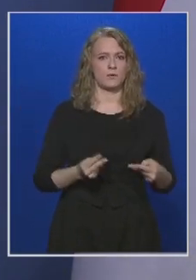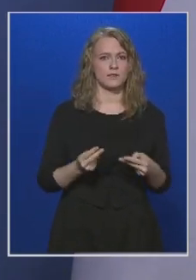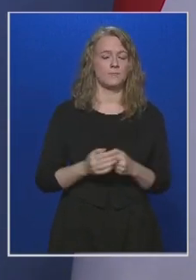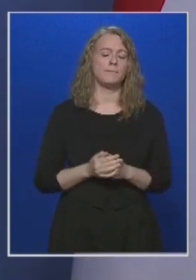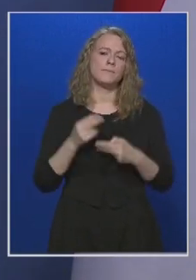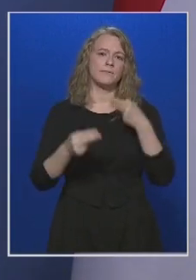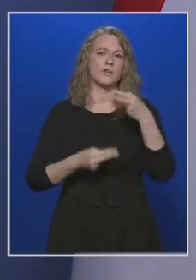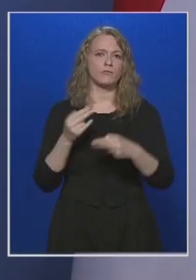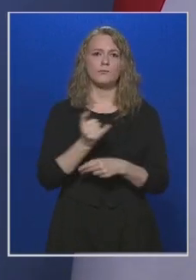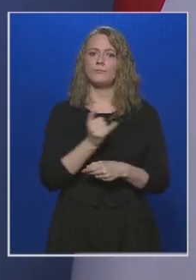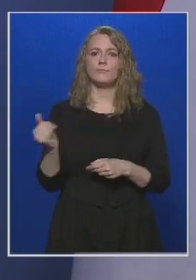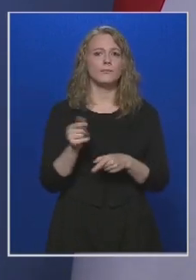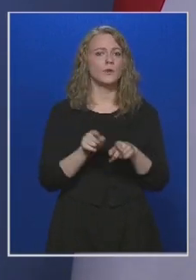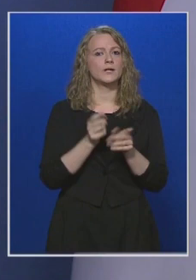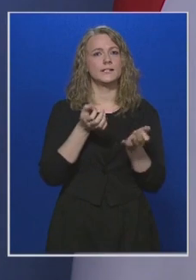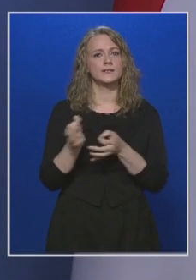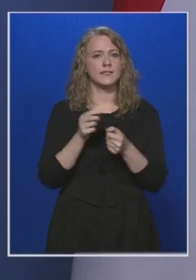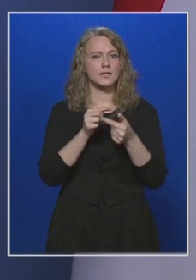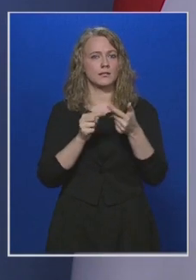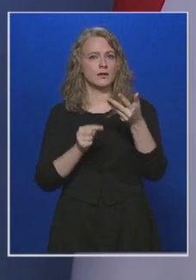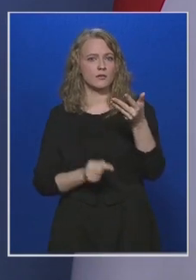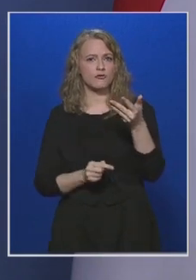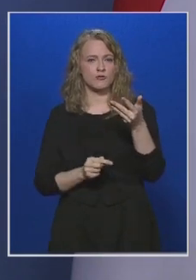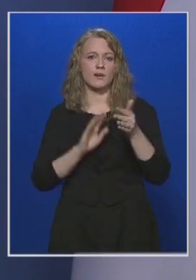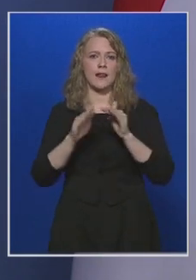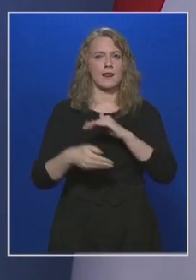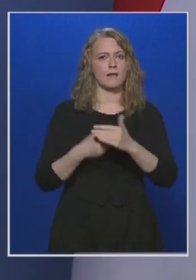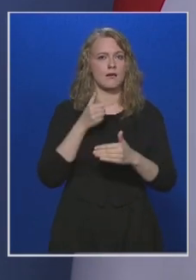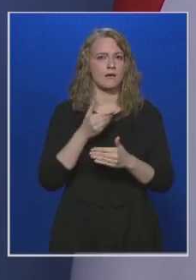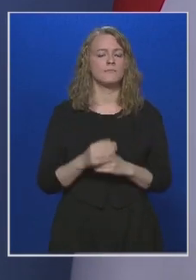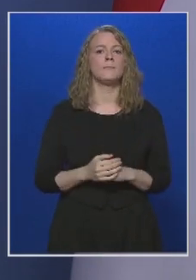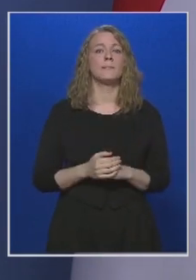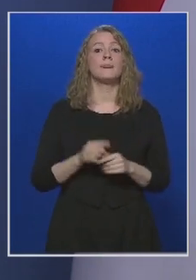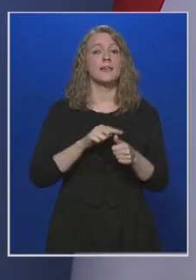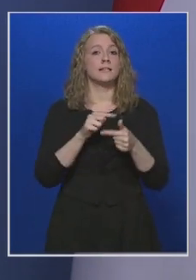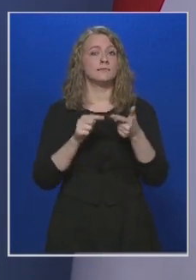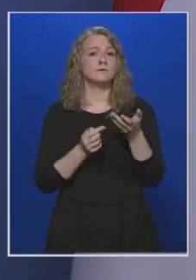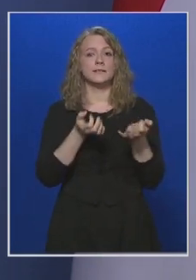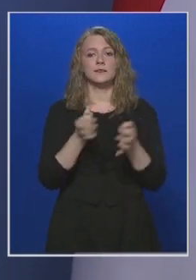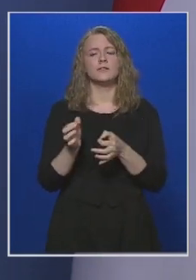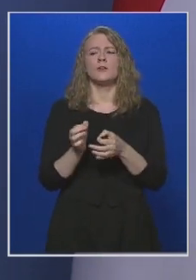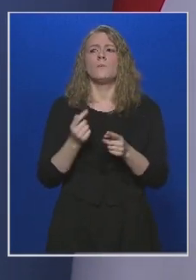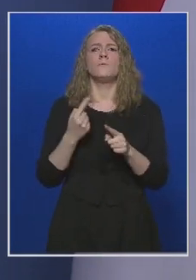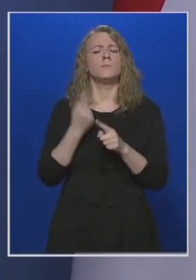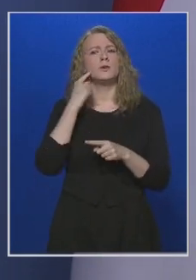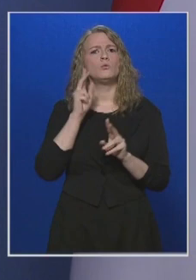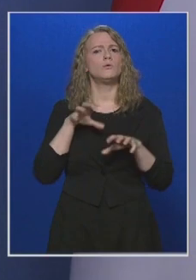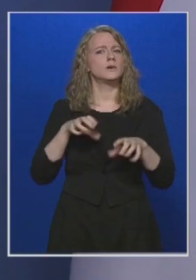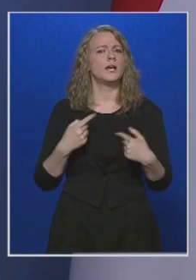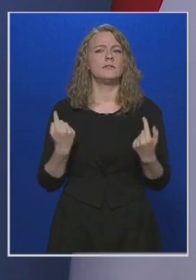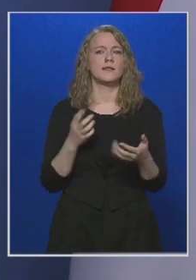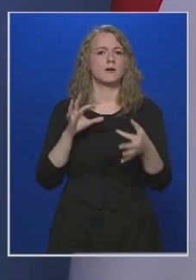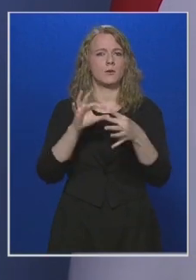Megvizsgáltuk, hogy melyek azok az intézkedések, amelyek lejárnak, ezek az intézkedése, és mit tudunk tenni ezekkel